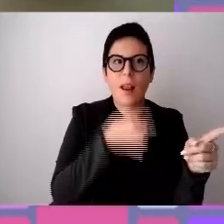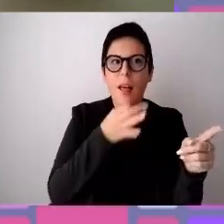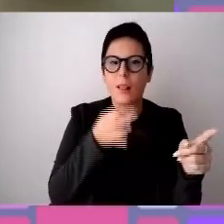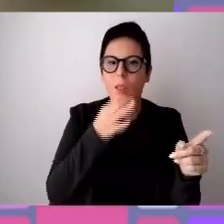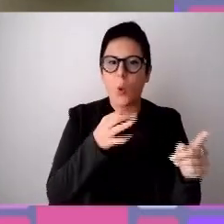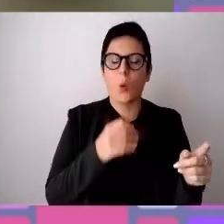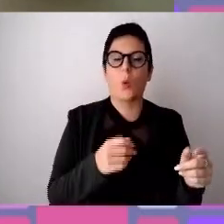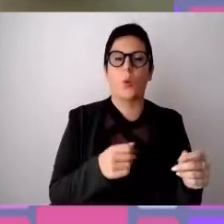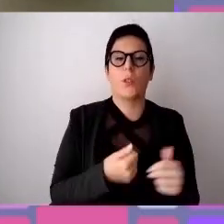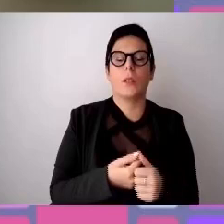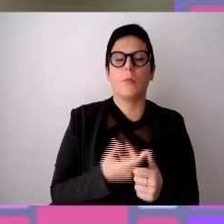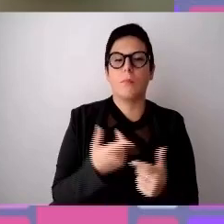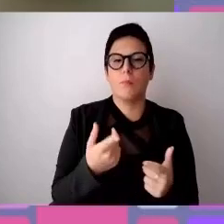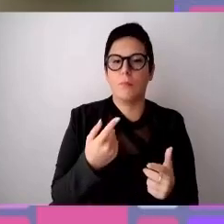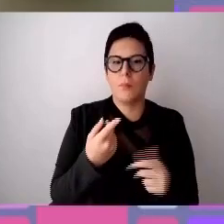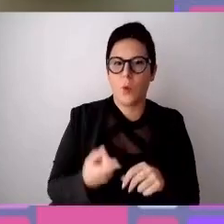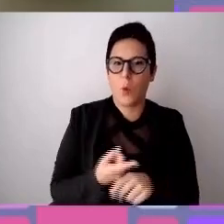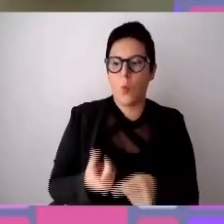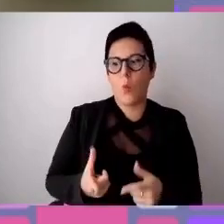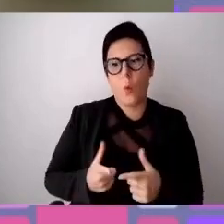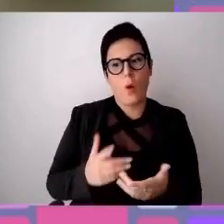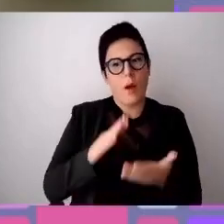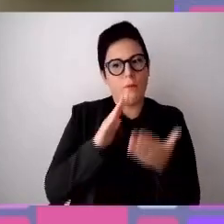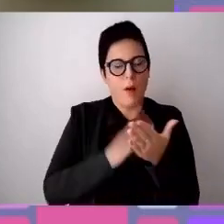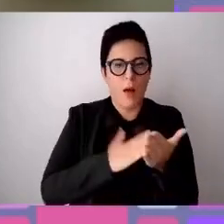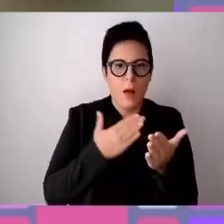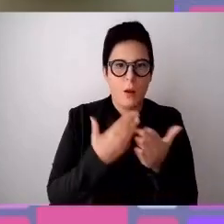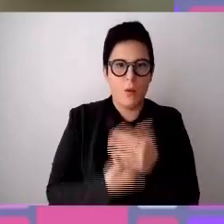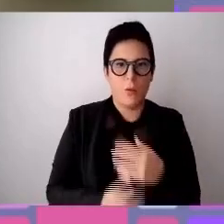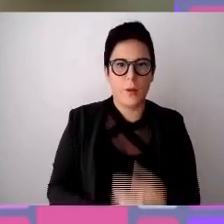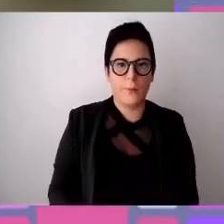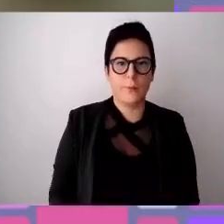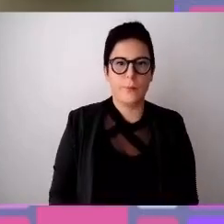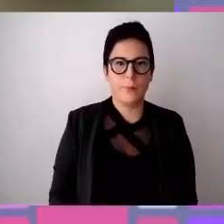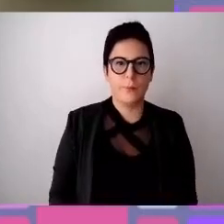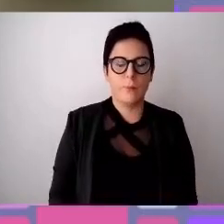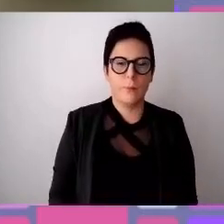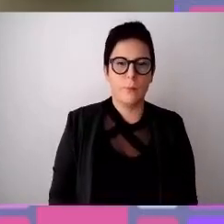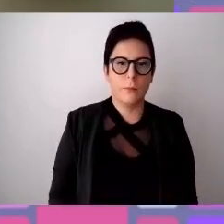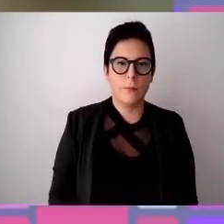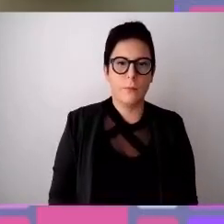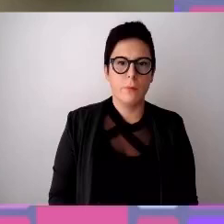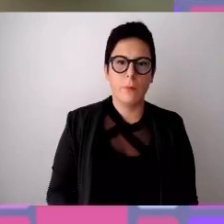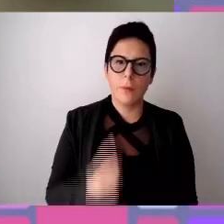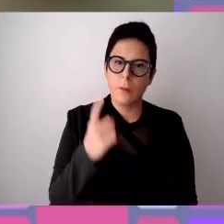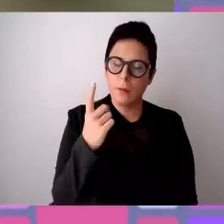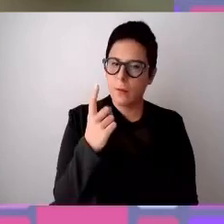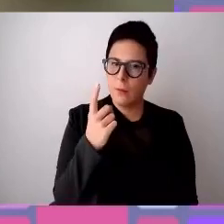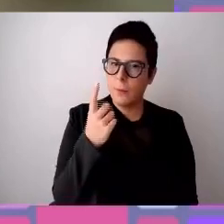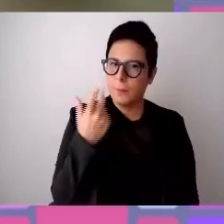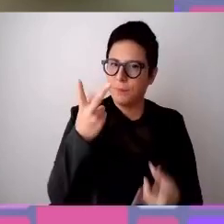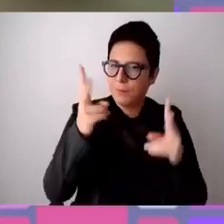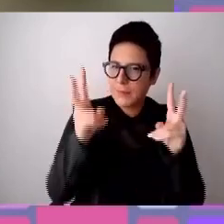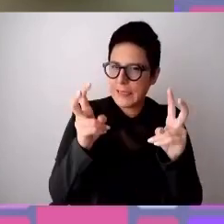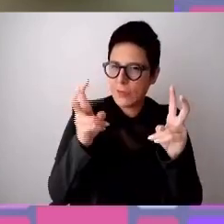darci un'ora di vero valore. Per una piccolissima introduzione su questo volevo un attimo soffermarmi sul titolo